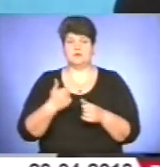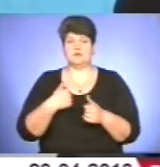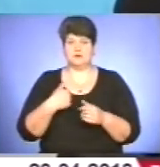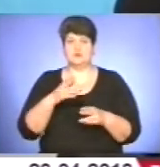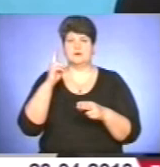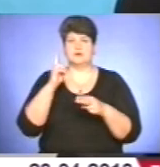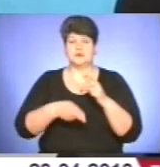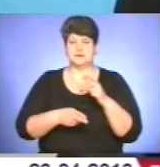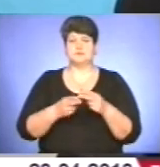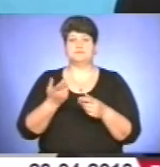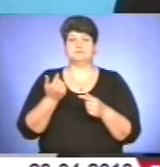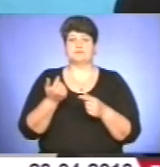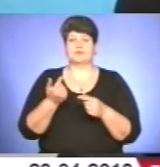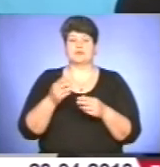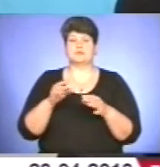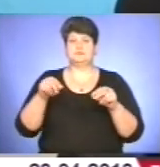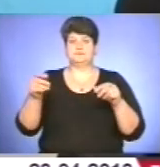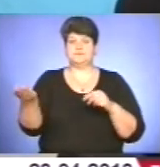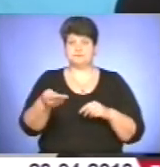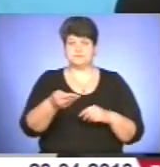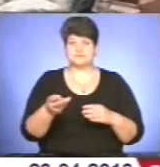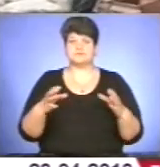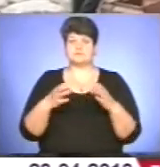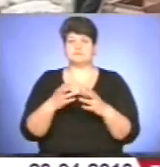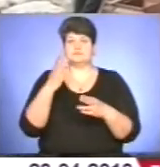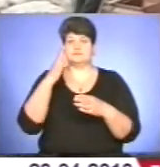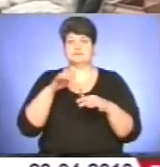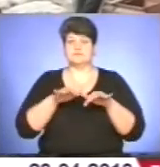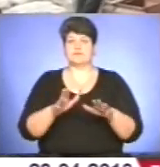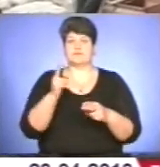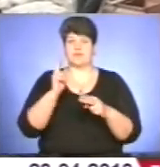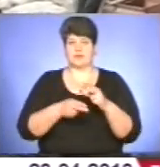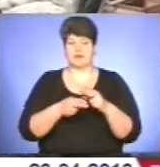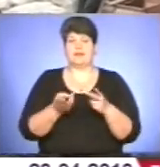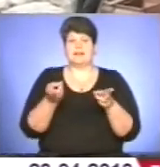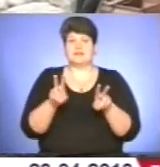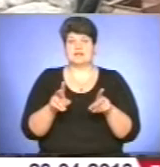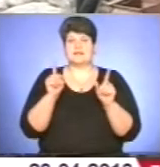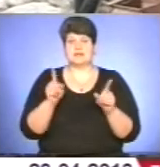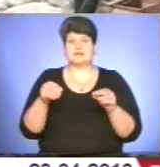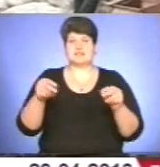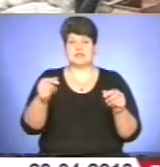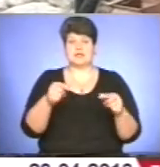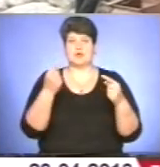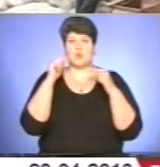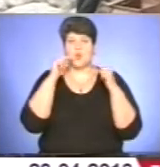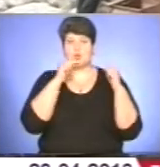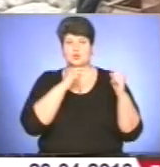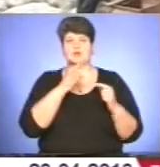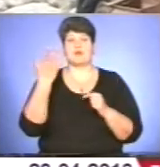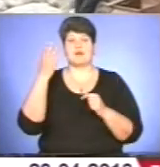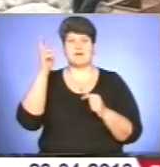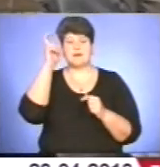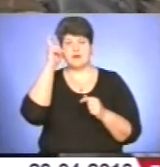першого посівну компанію закінчимо, завершимо. Залишиться посіяти пізні культури – кукурудзу і гречку. На посівну